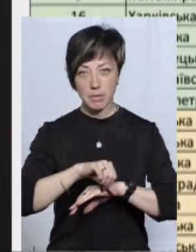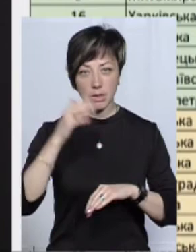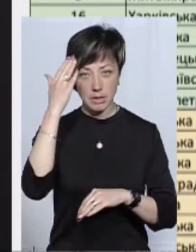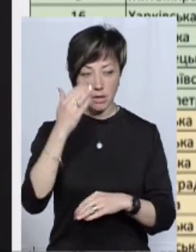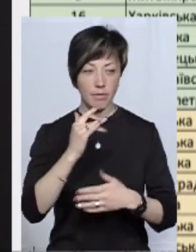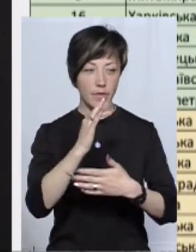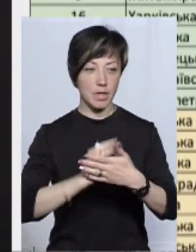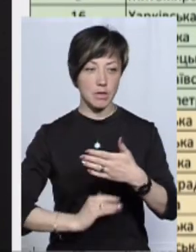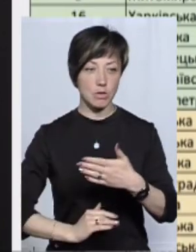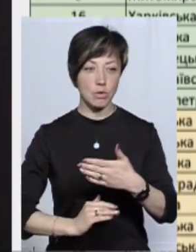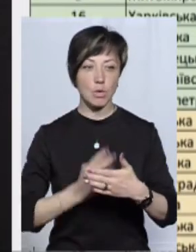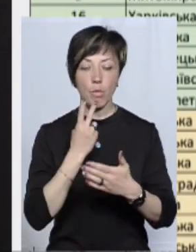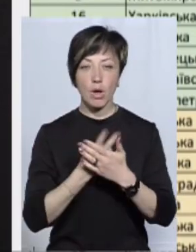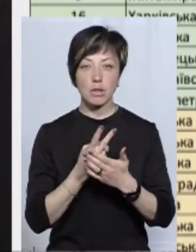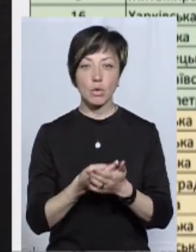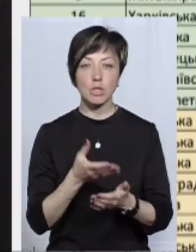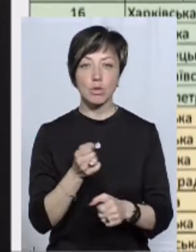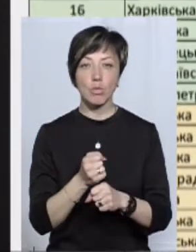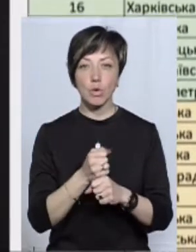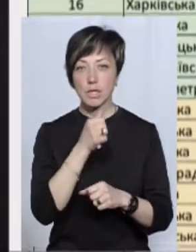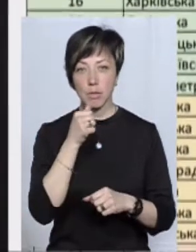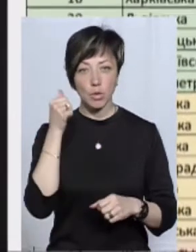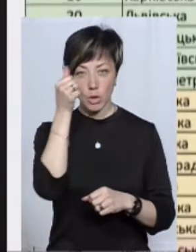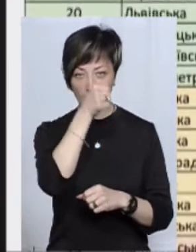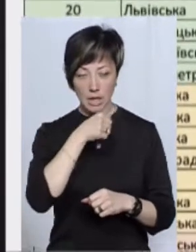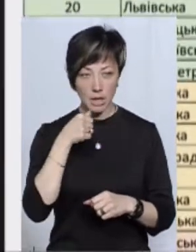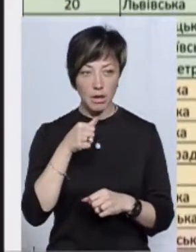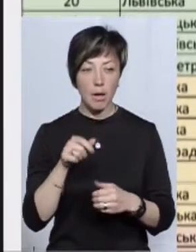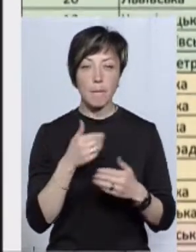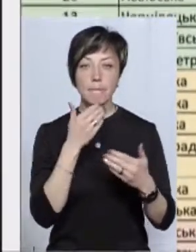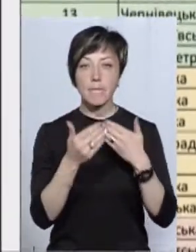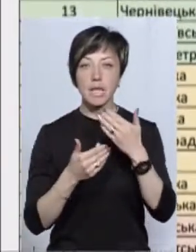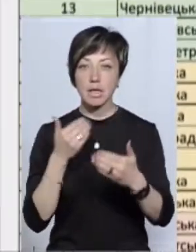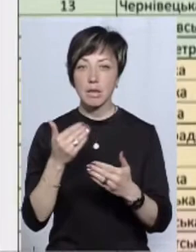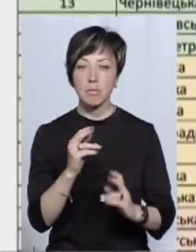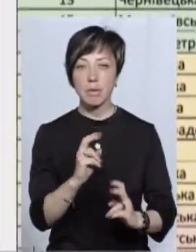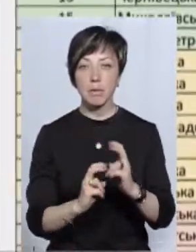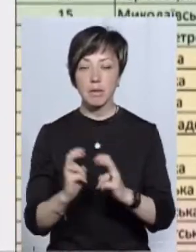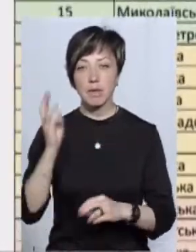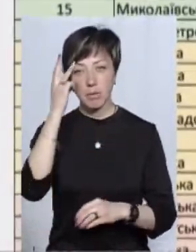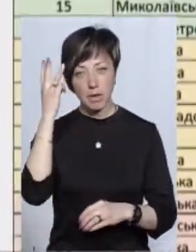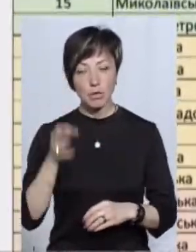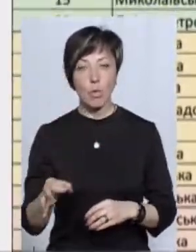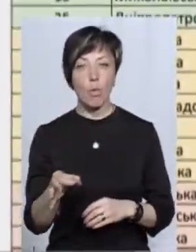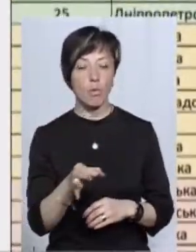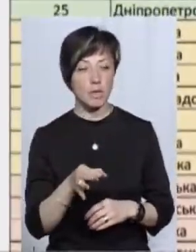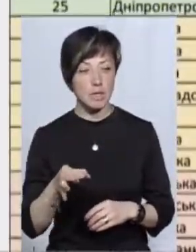опинилась унизу списку за показниками оцінки роботи за минулий рік. Опитані підприємства Хмельницької області